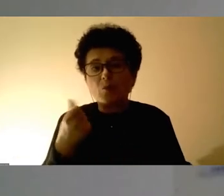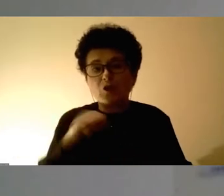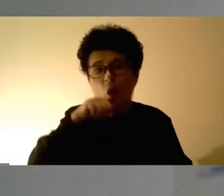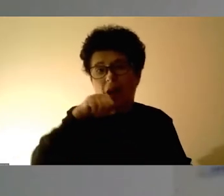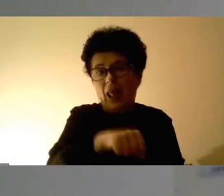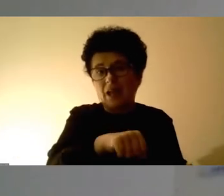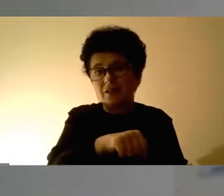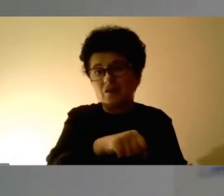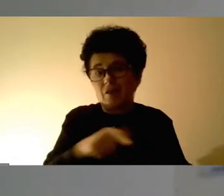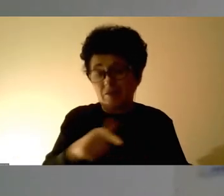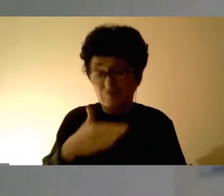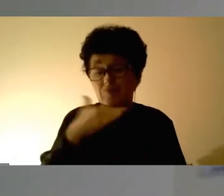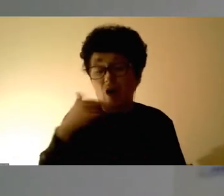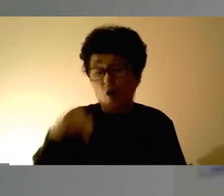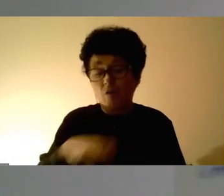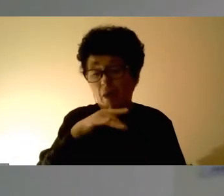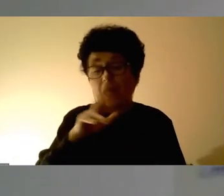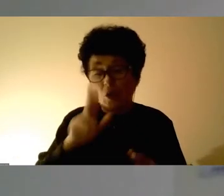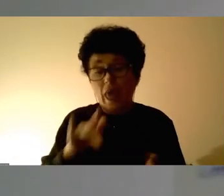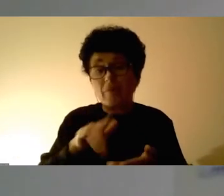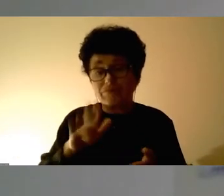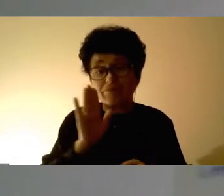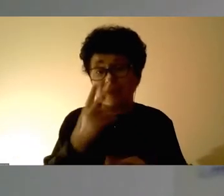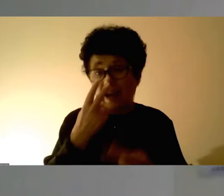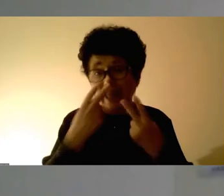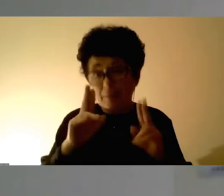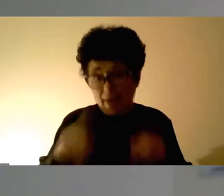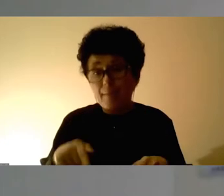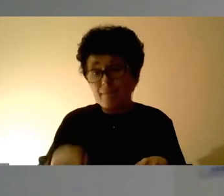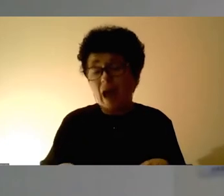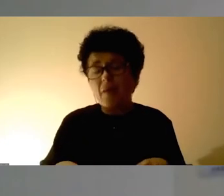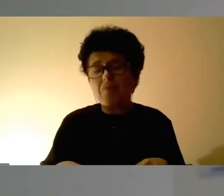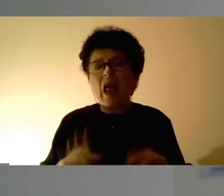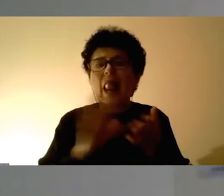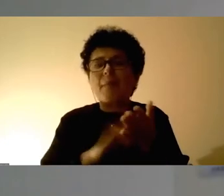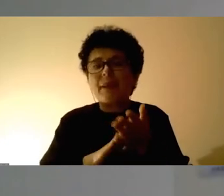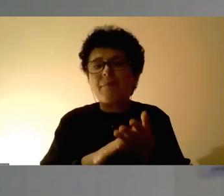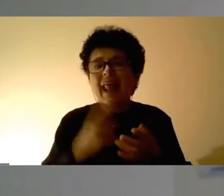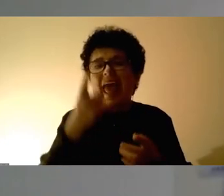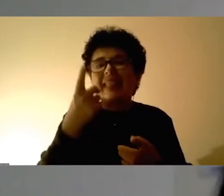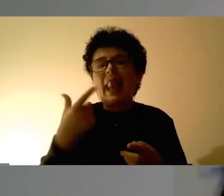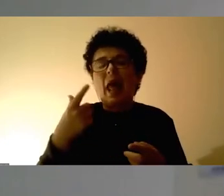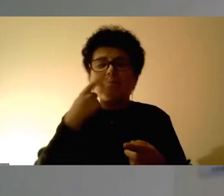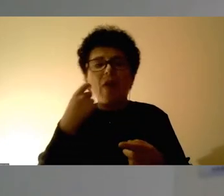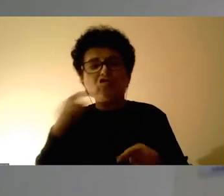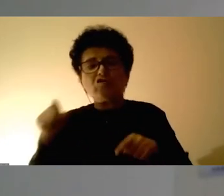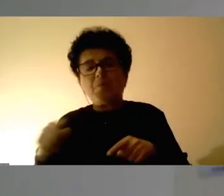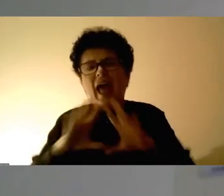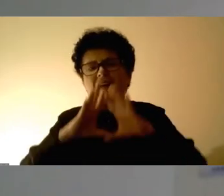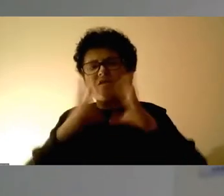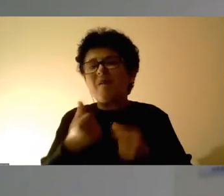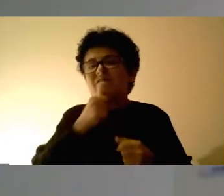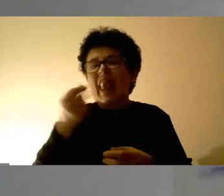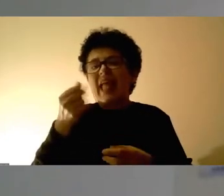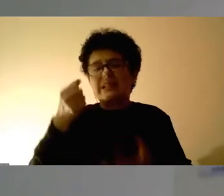исто така доста присутно во нашата средина, со располагање од страна на едниот партнер, со целокупните финанси во